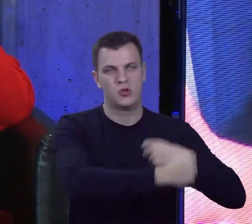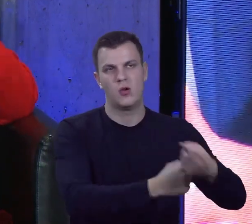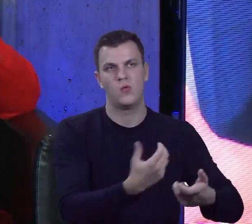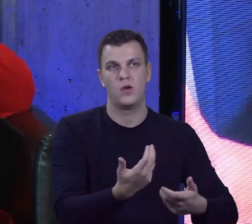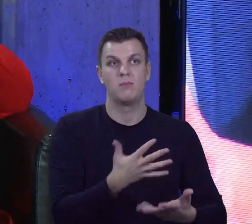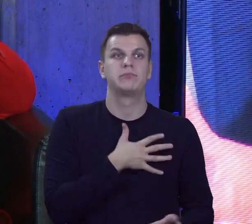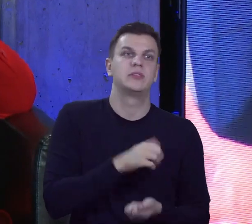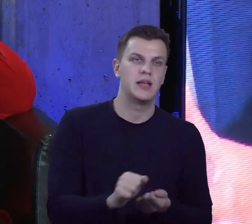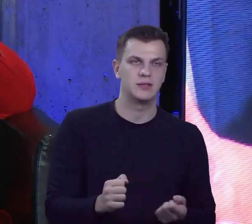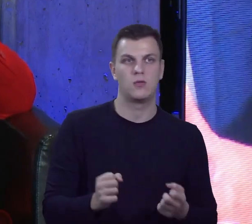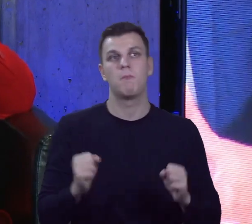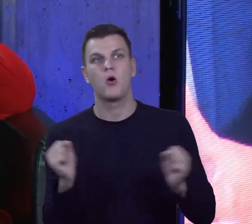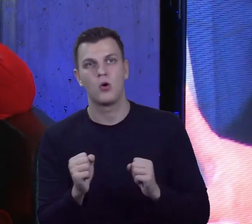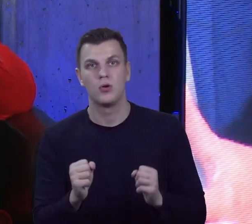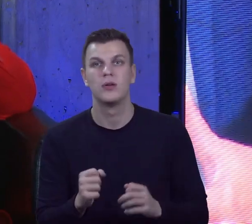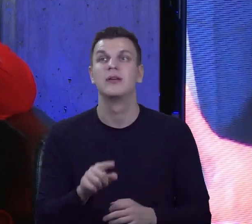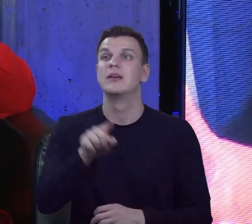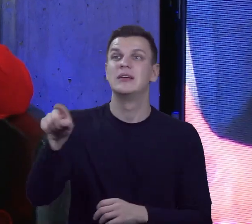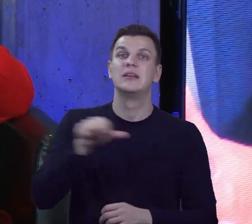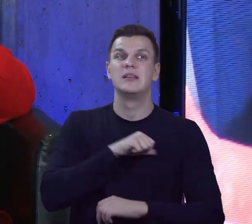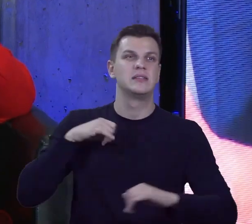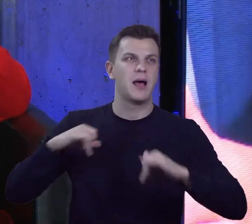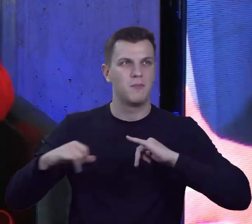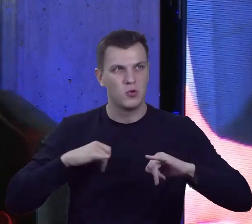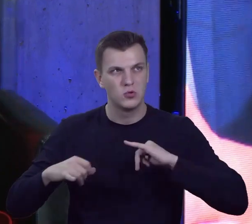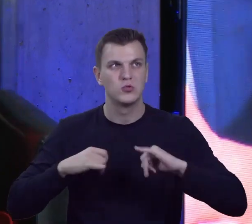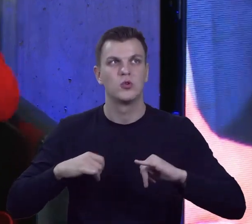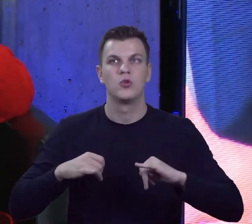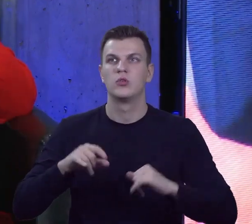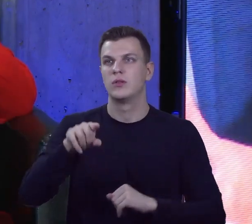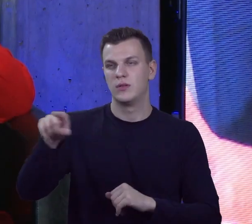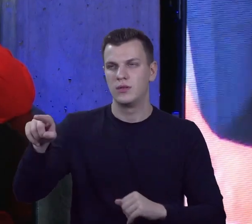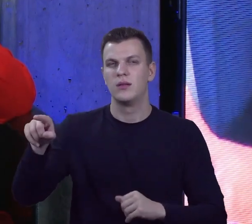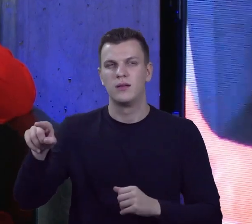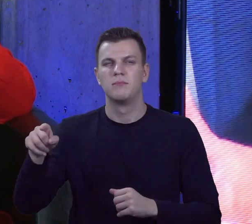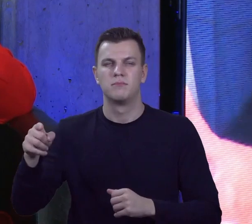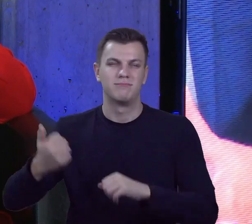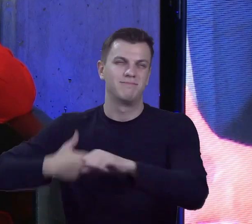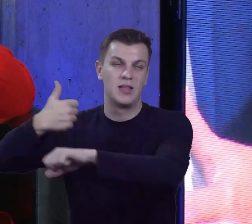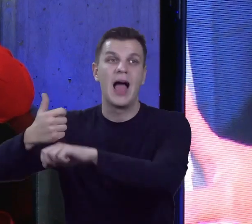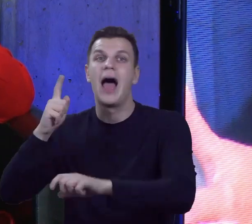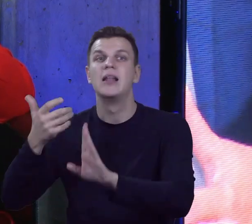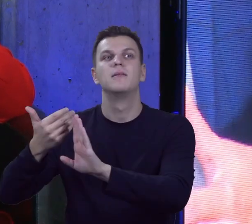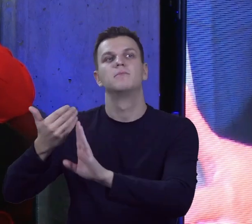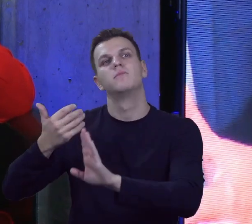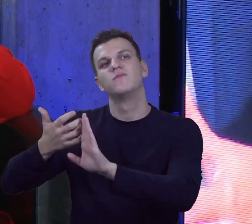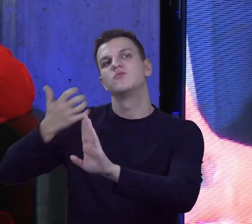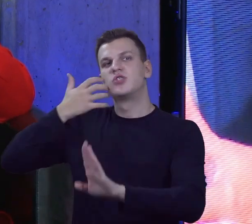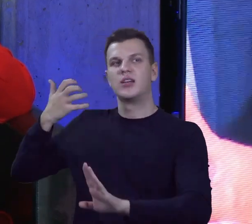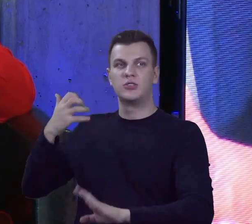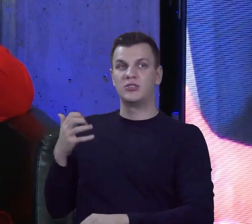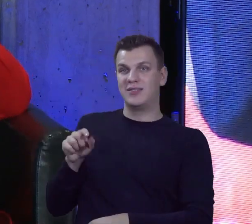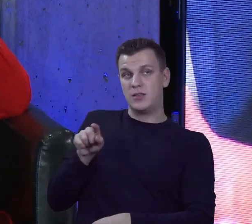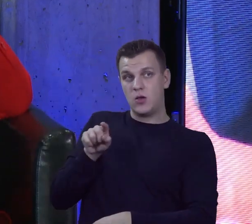samorządowców z uwagi na swoją pracę i aktywność zawodową sprzed bycia samorządowcem. Kiedy